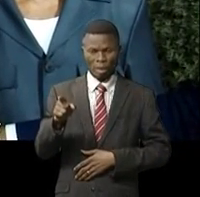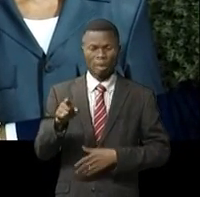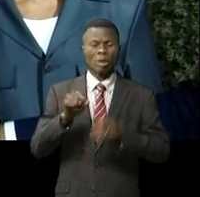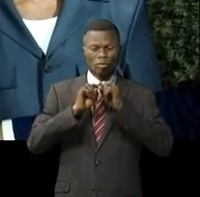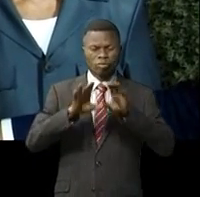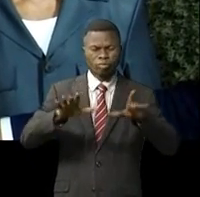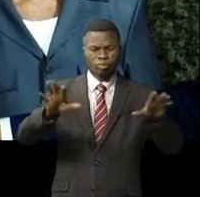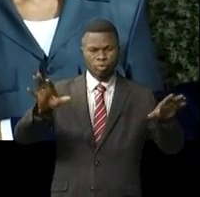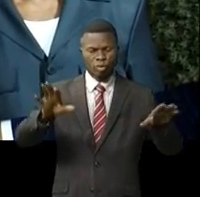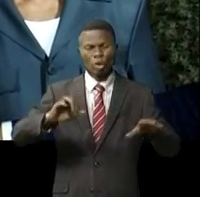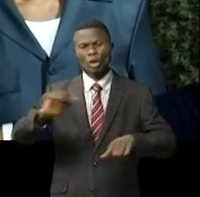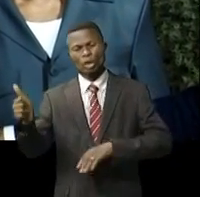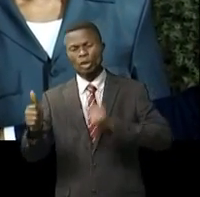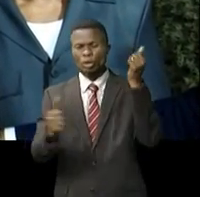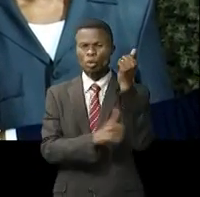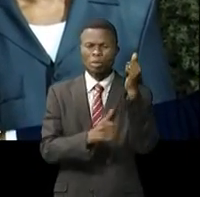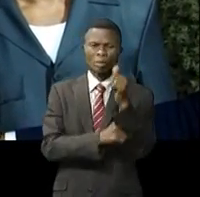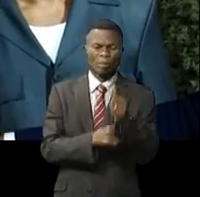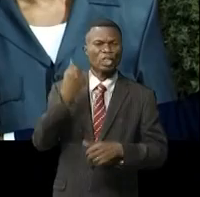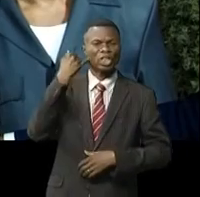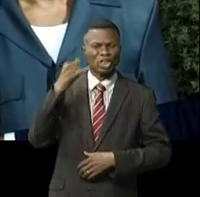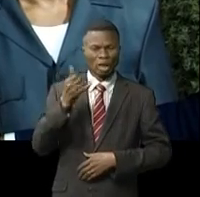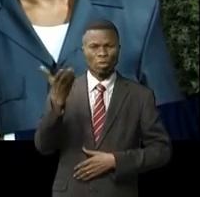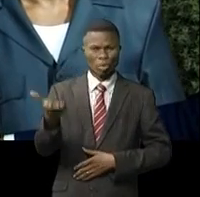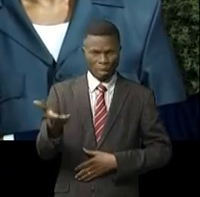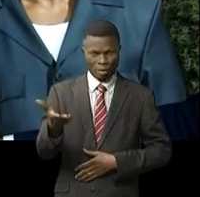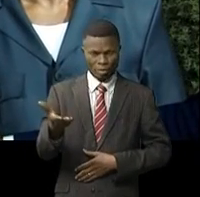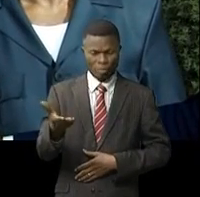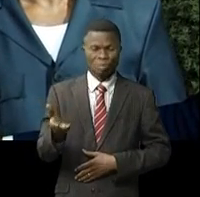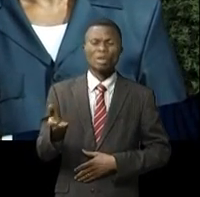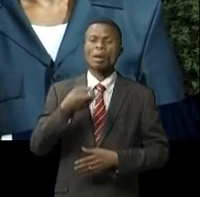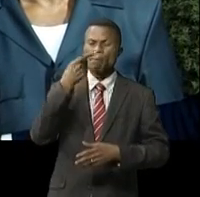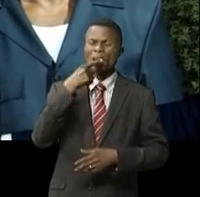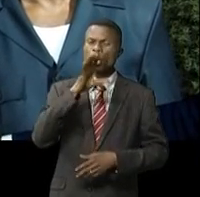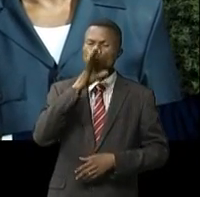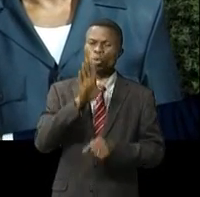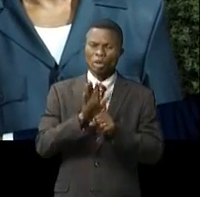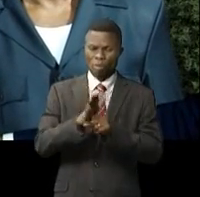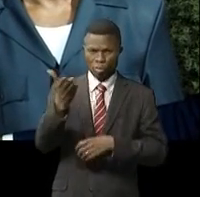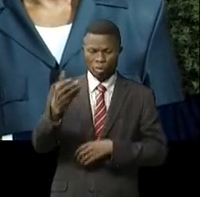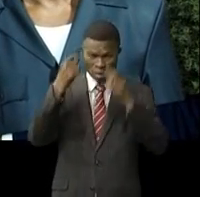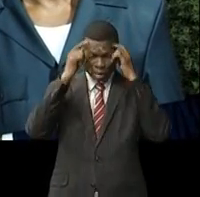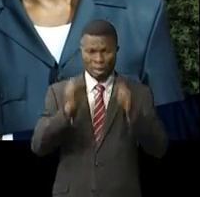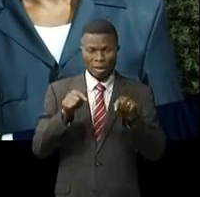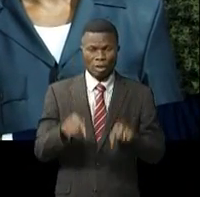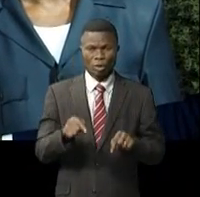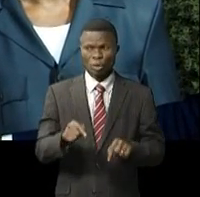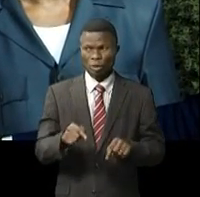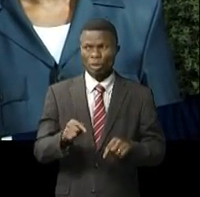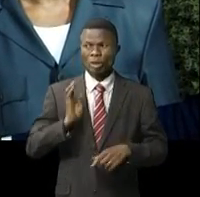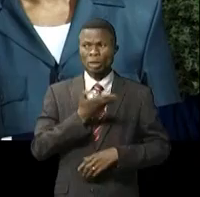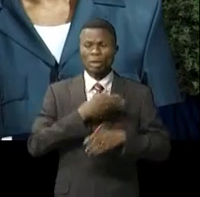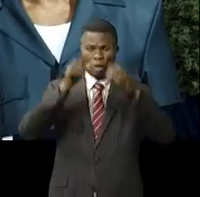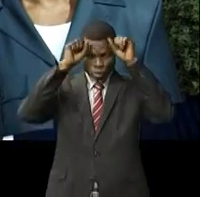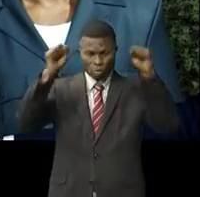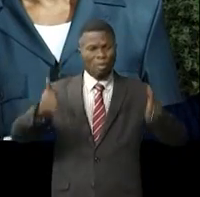compris par ceux qui sont contre ce qui se passe. Ils ont exagéré les faits, mais la décision d'aujourd'hui, monsieur le président de la République, ne